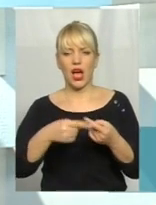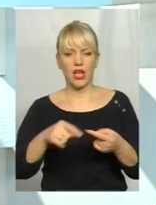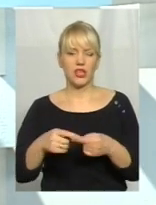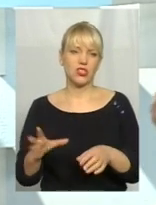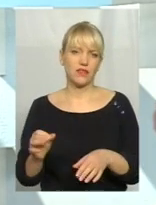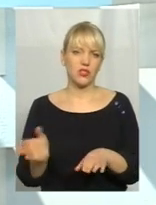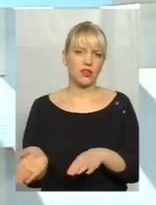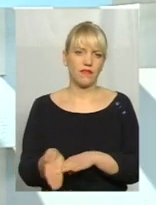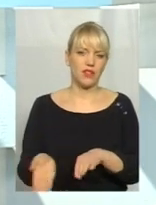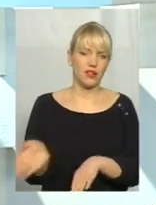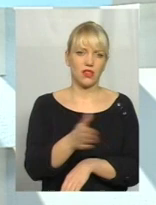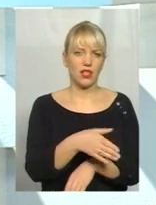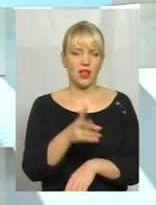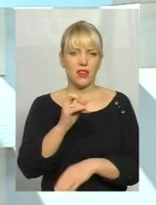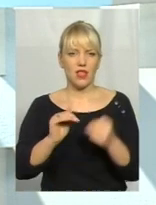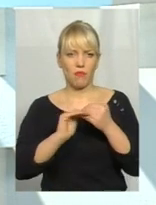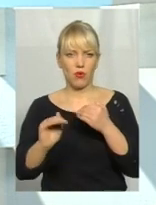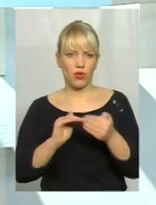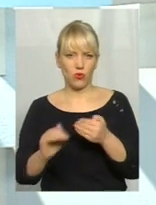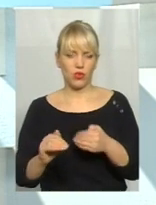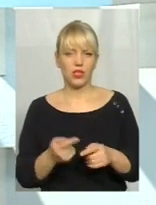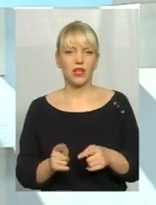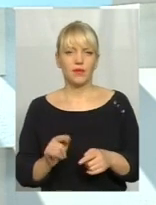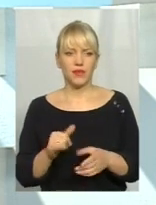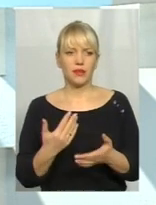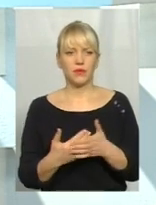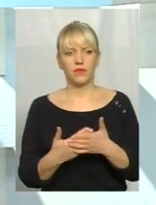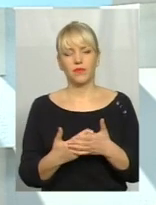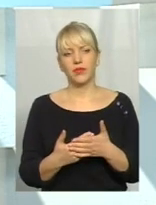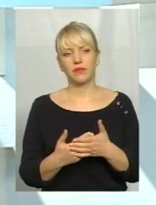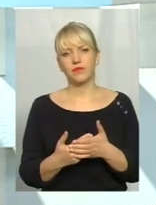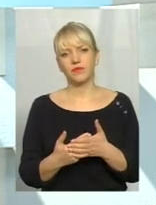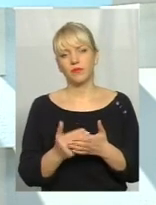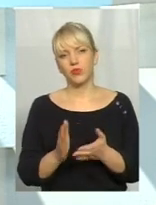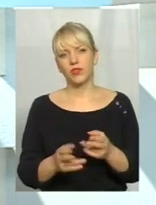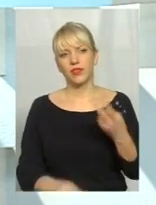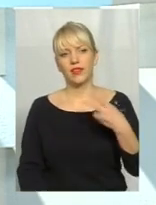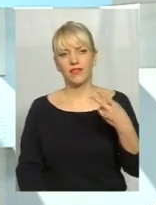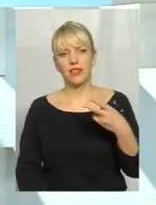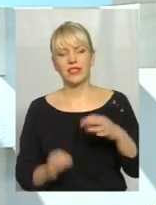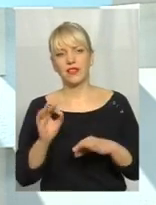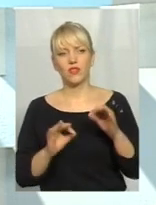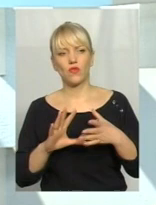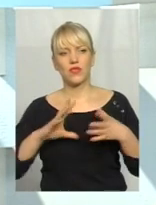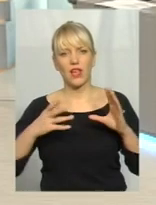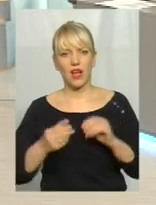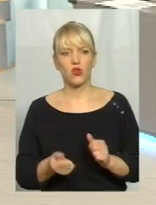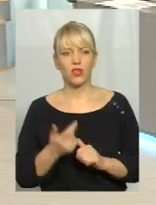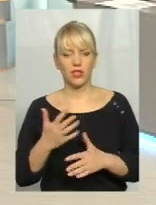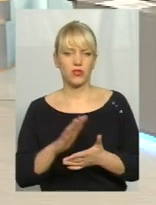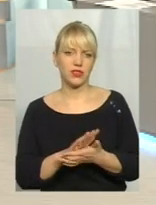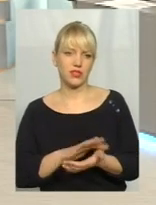попадають вже безпосередньо на полігон. Ми розраховуємо приблизно, що ці залишки будуть в районі 20% від загальної кількості сміття.